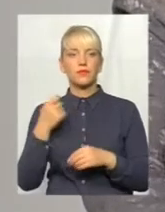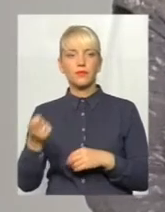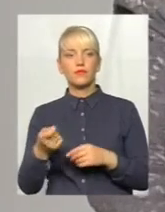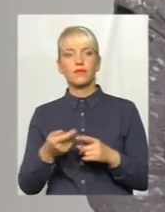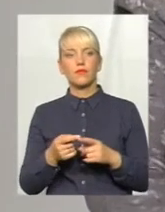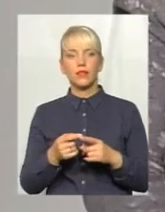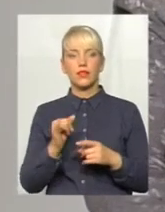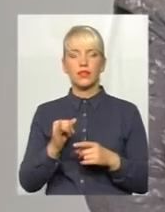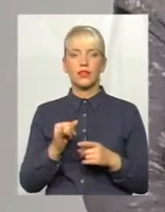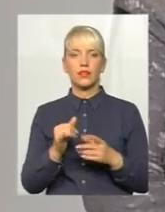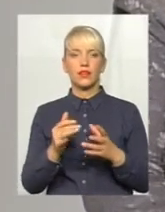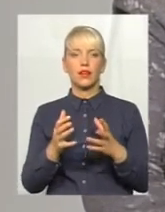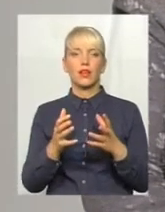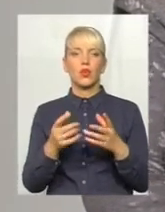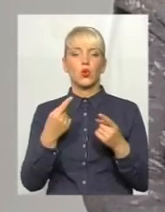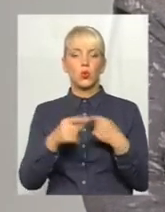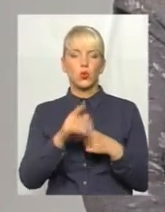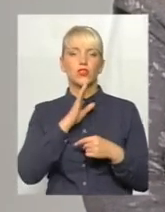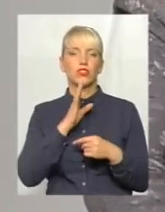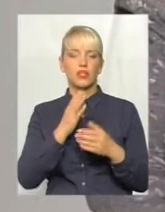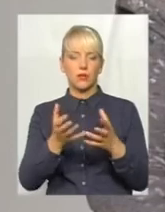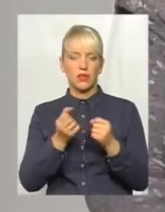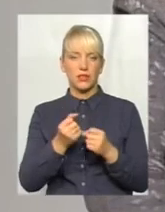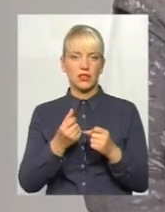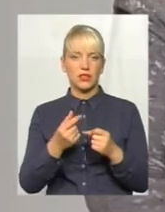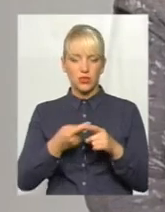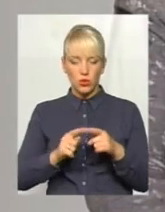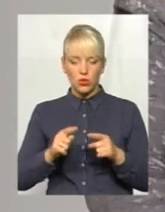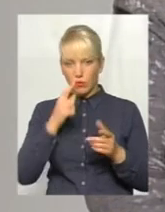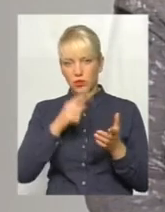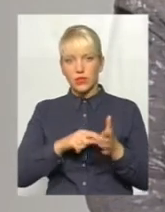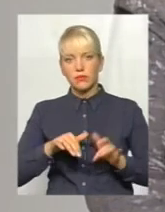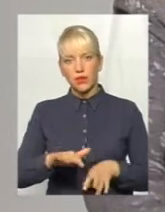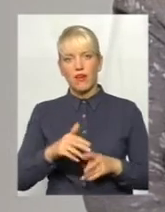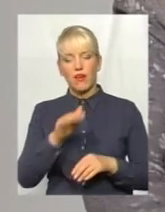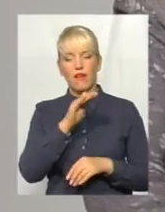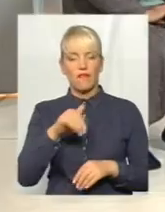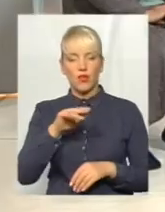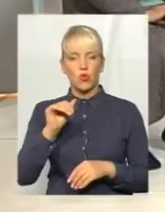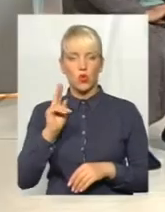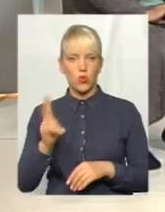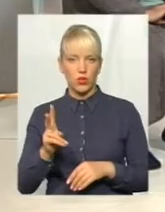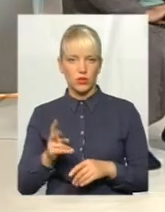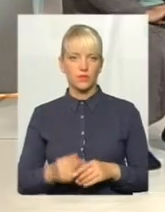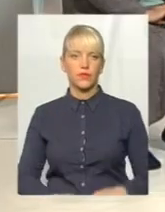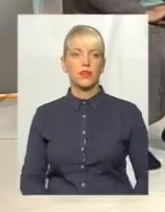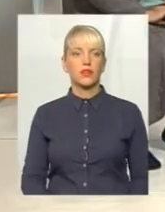суду. І береться судити ця Федорук Інна Миколаївна, яка нас судила до такої степені. Дякую, пані Валентино. Пане Михайло, скажіть, будь